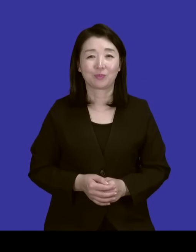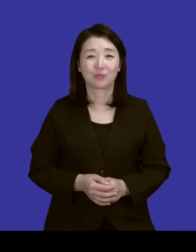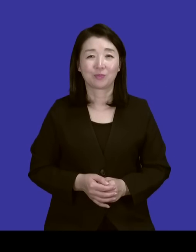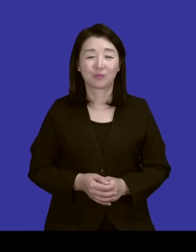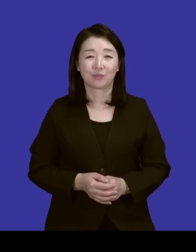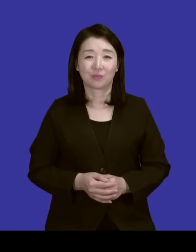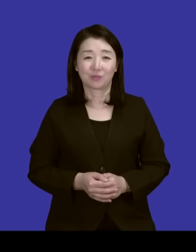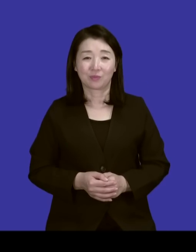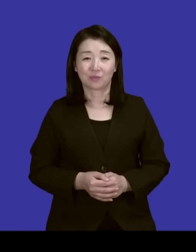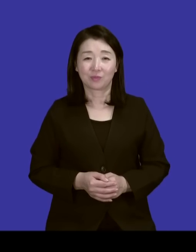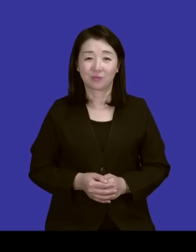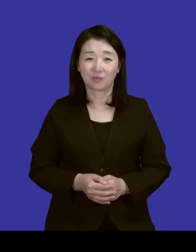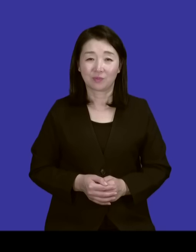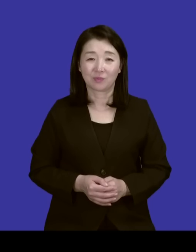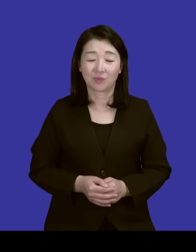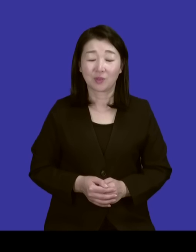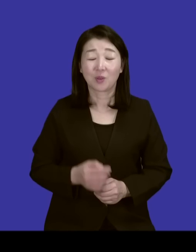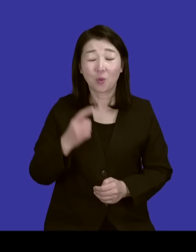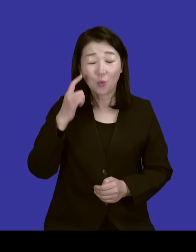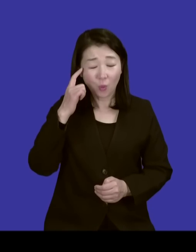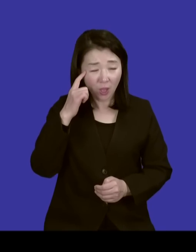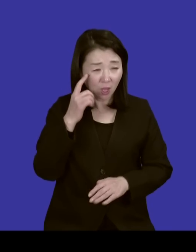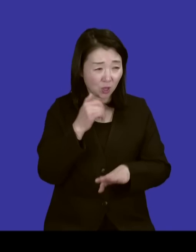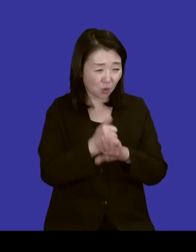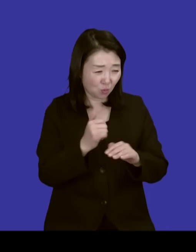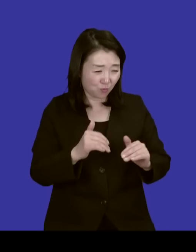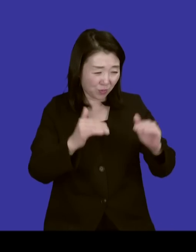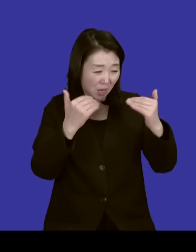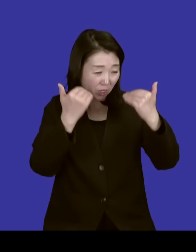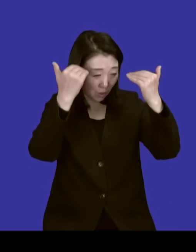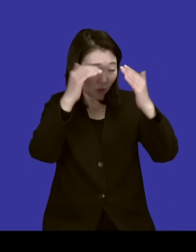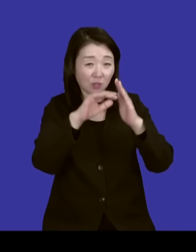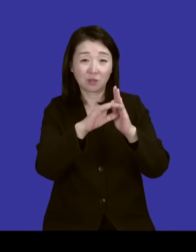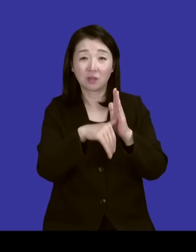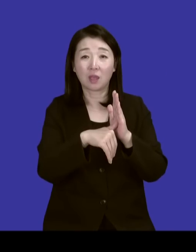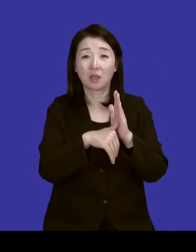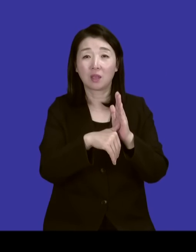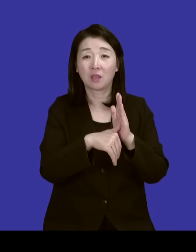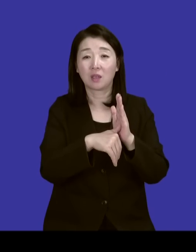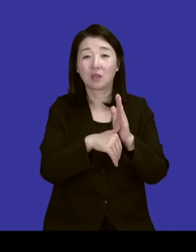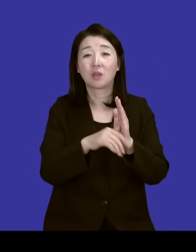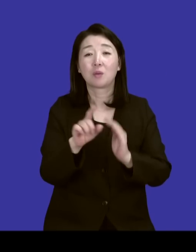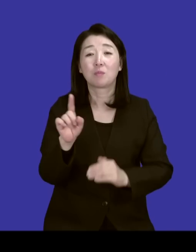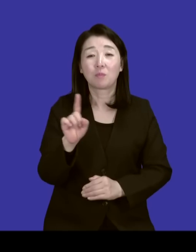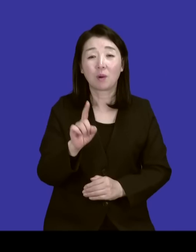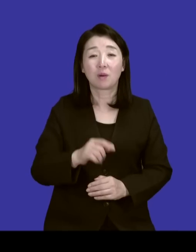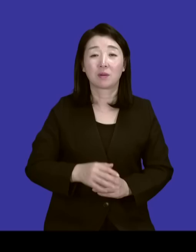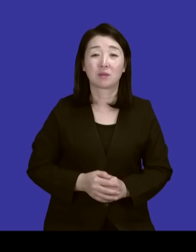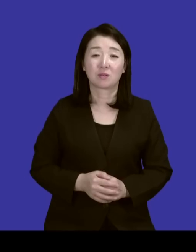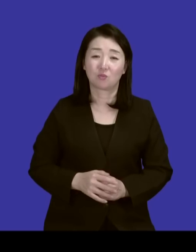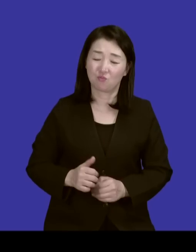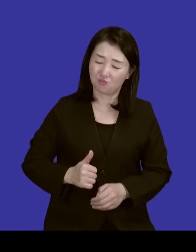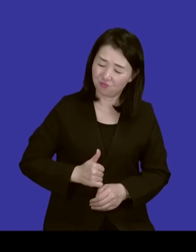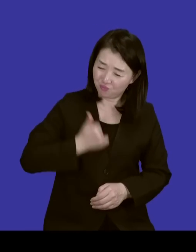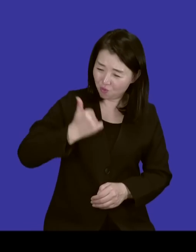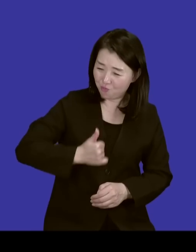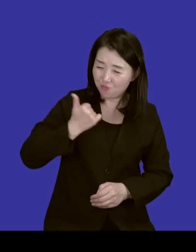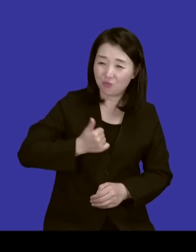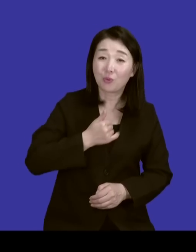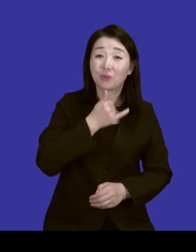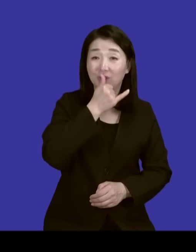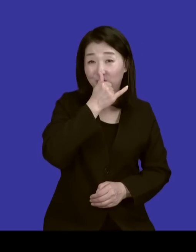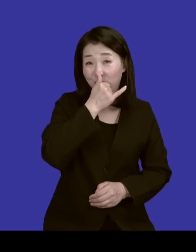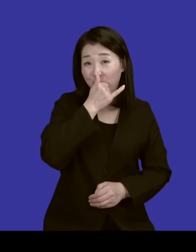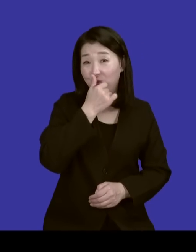그런 사람에게는 그 사람이 성인이 돼서 반드시 앵글 분노 분리 있어요.